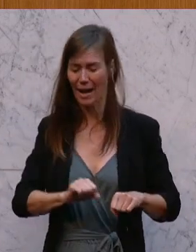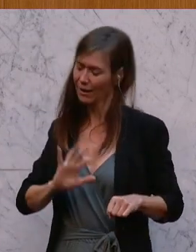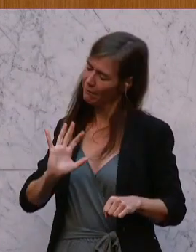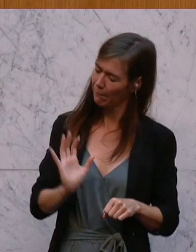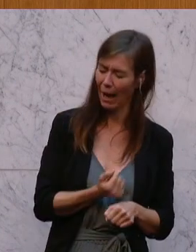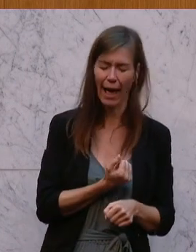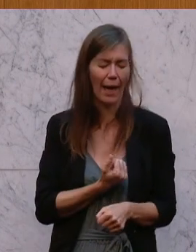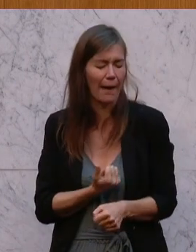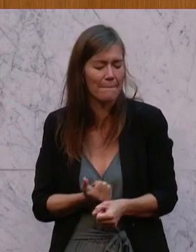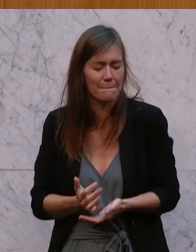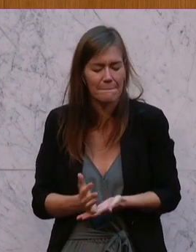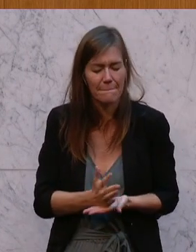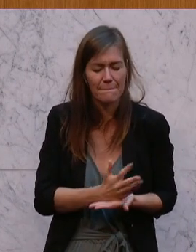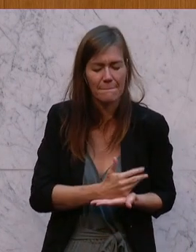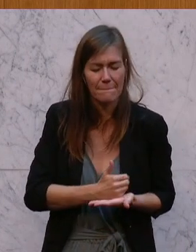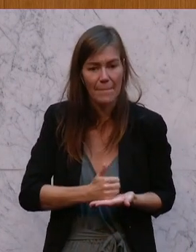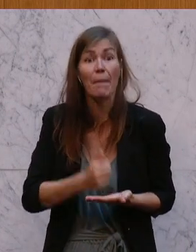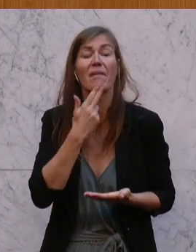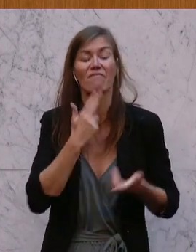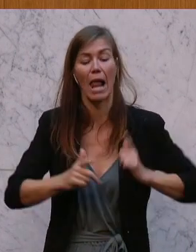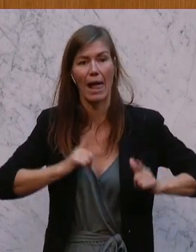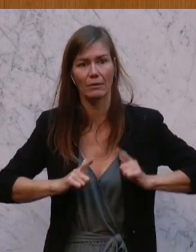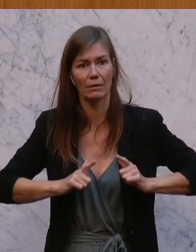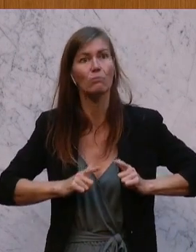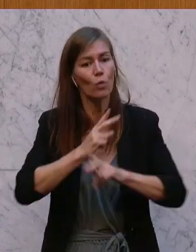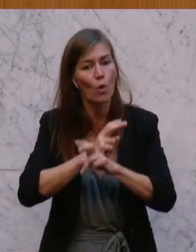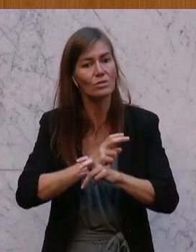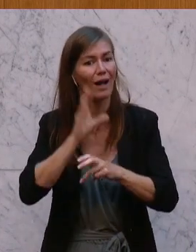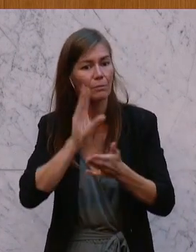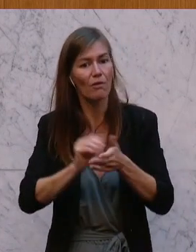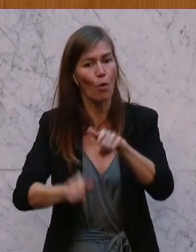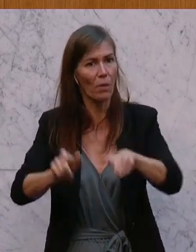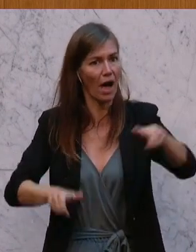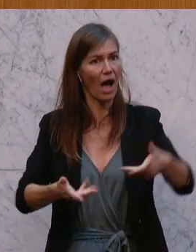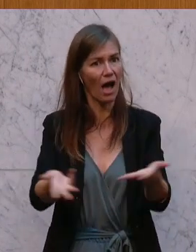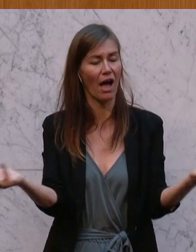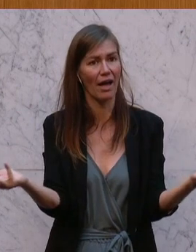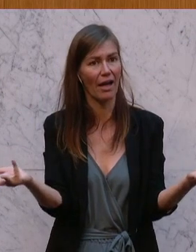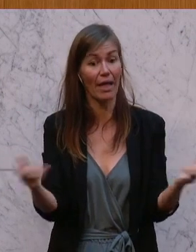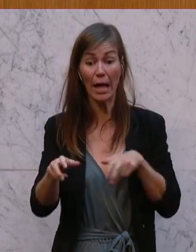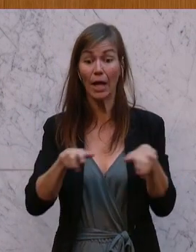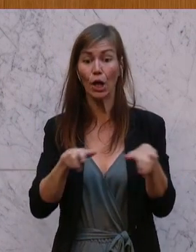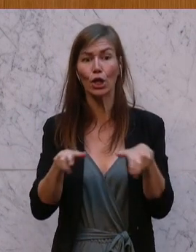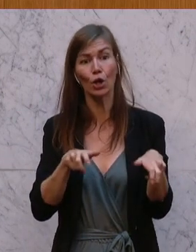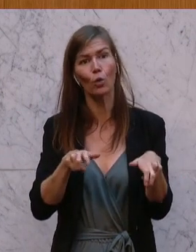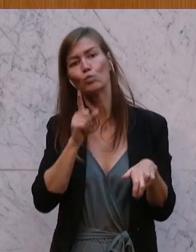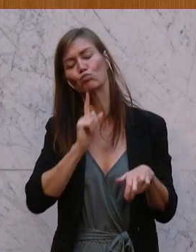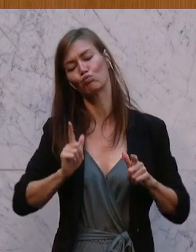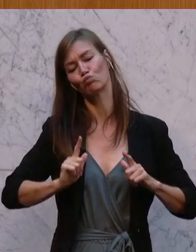auf Kosten der Menschen, die in Österreich leben, goldene Nasen. Und die Regierung schaut zu und tut nichts dagegen.